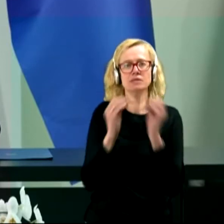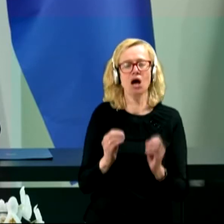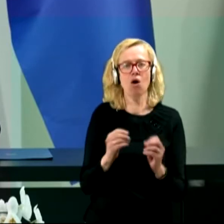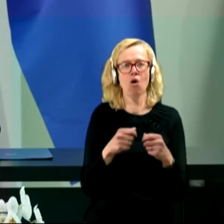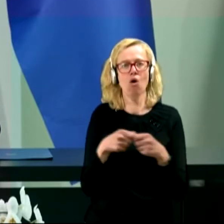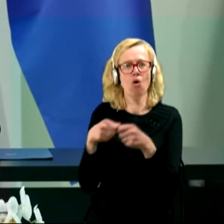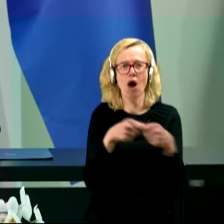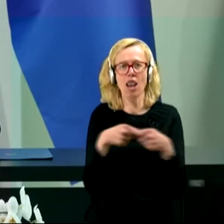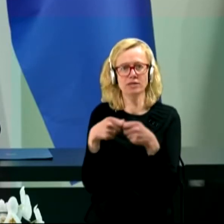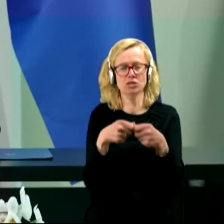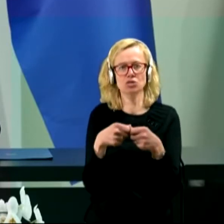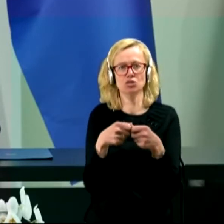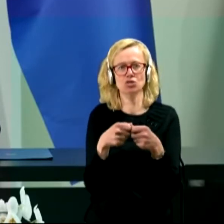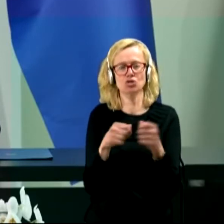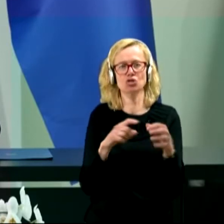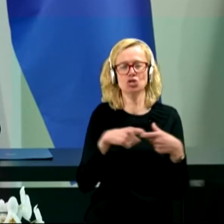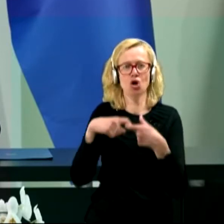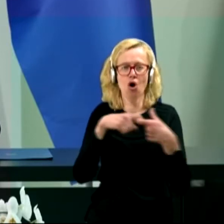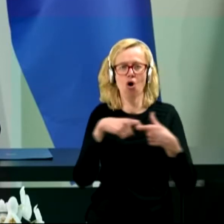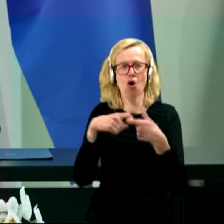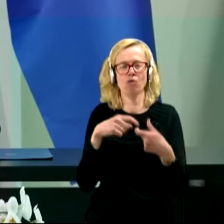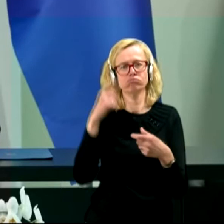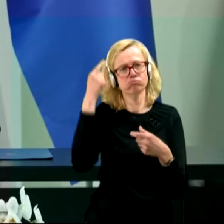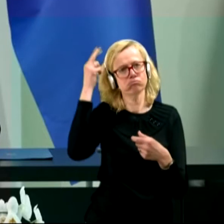da prevzemamo na svoje ramena težko breme,